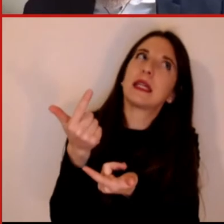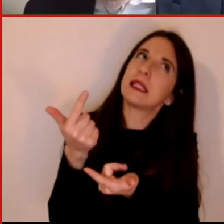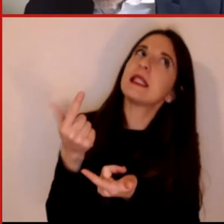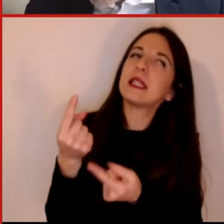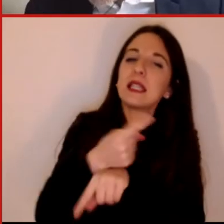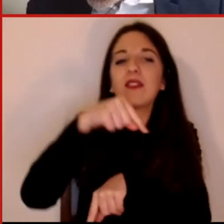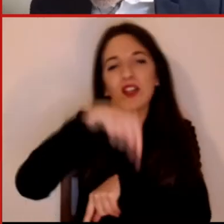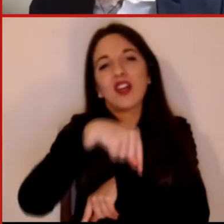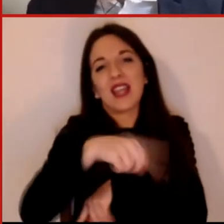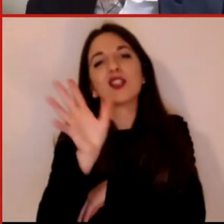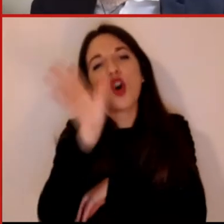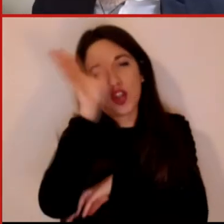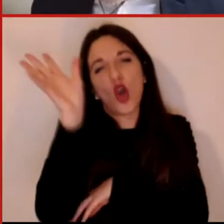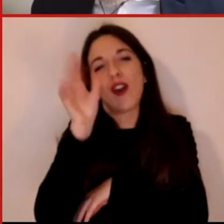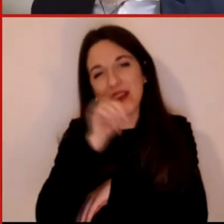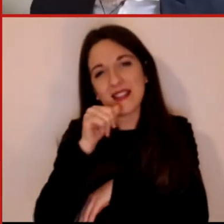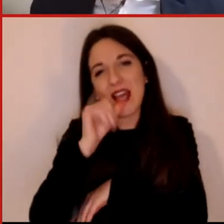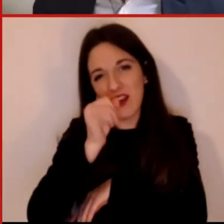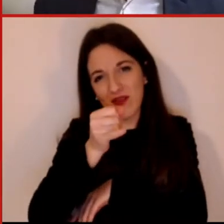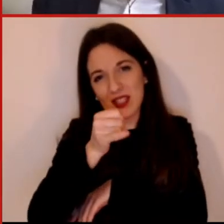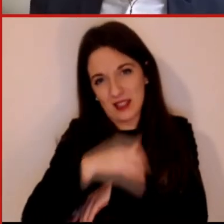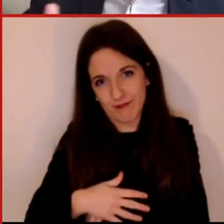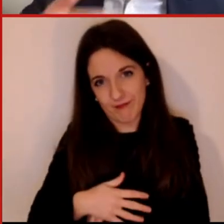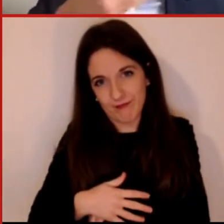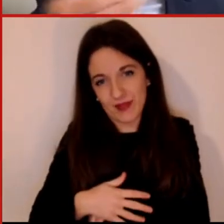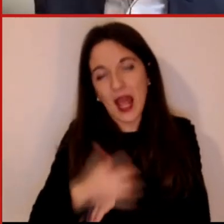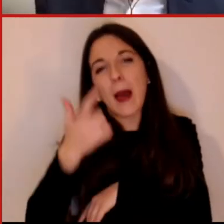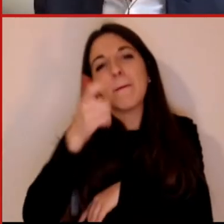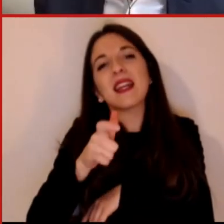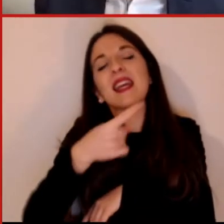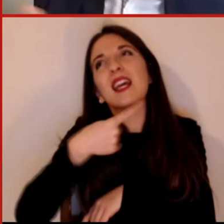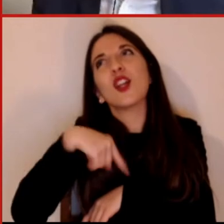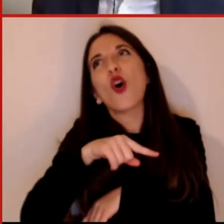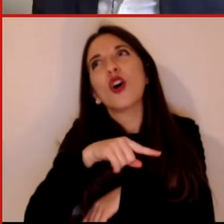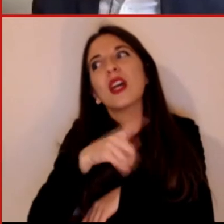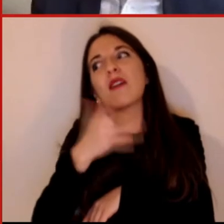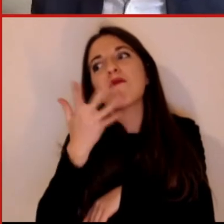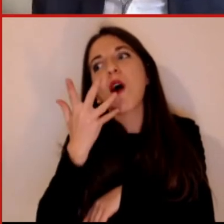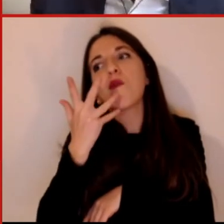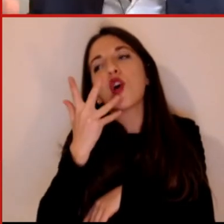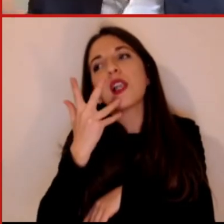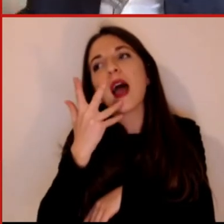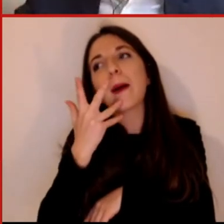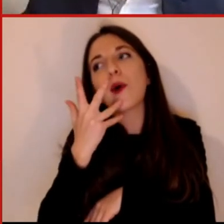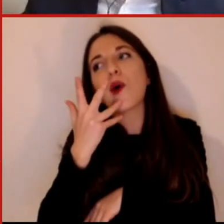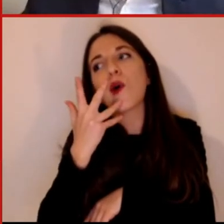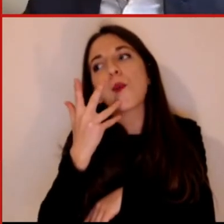pandemia, adesso poi ne parleremo meglio, non vogliamo più solo avere delle risposte che ci dicano ma una serie